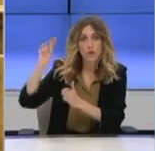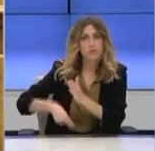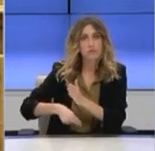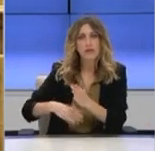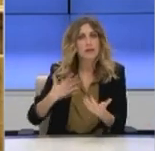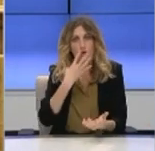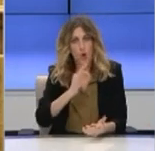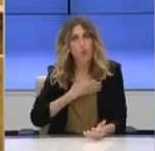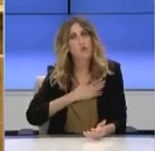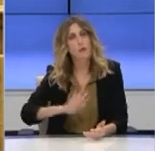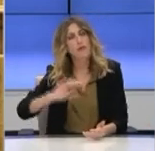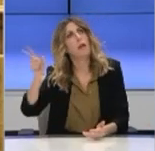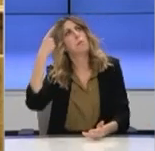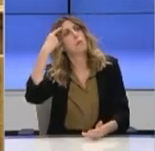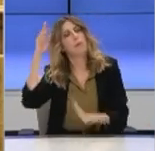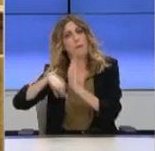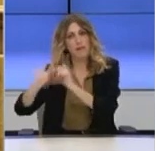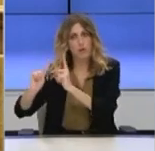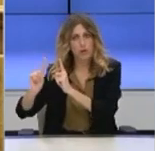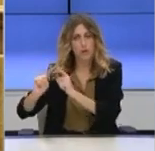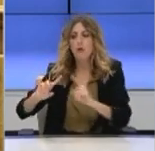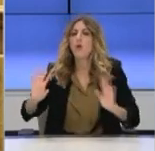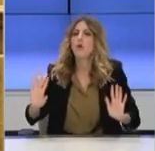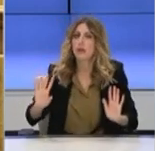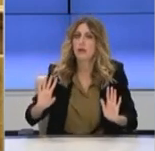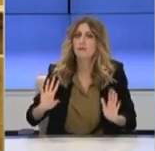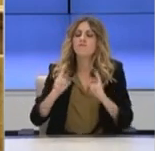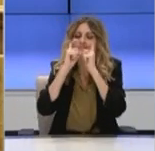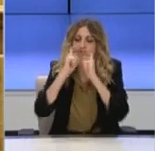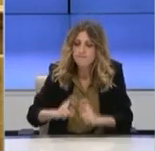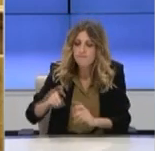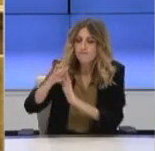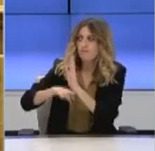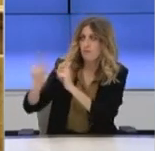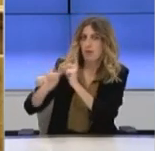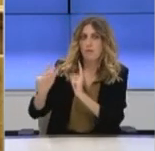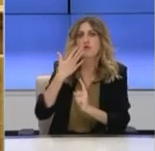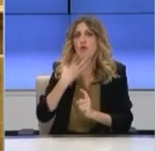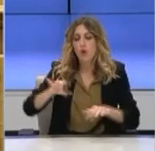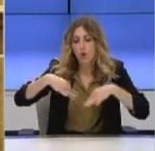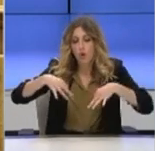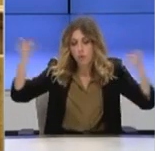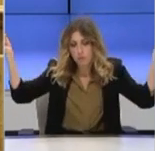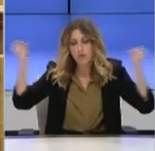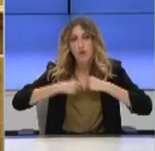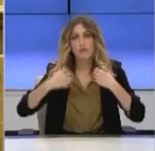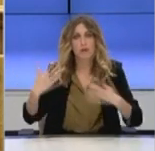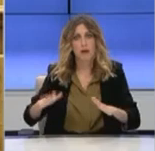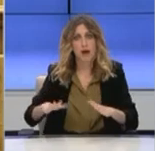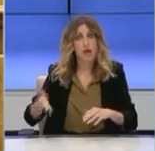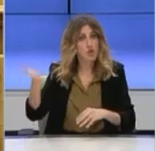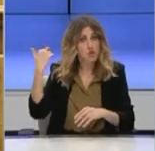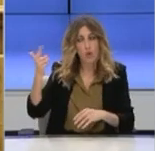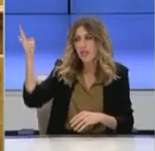Παπανδρέου δεν ήθελε κάτι τέτοιο. Το έκανε γιατί η χώρα πτώχευσε. Τι σημαίνει να πτωχεύσει ένα κράτος. Σημαίνει να μην μπορεί να αποπληρώνει το χρέος. Αυτό σημαίνει.